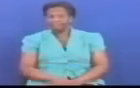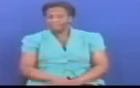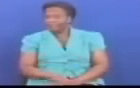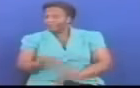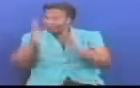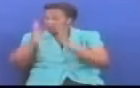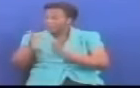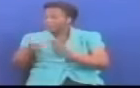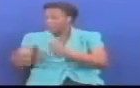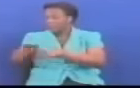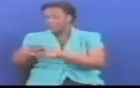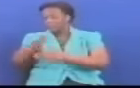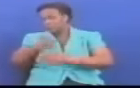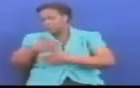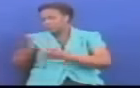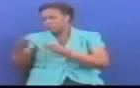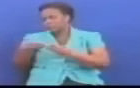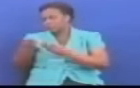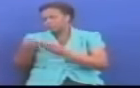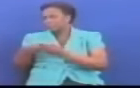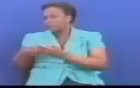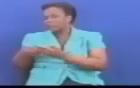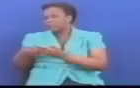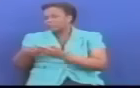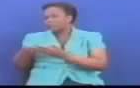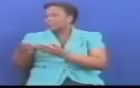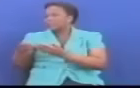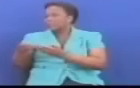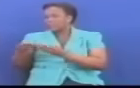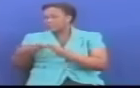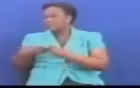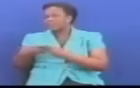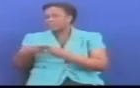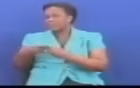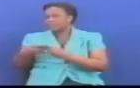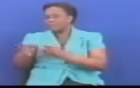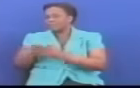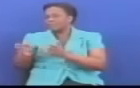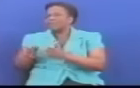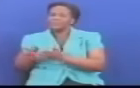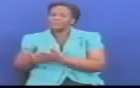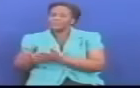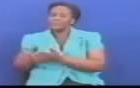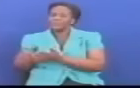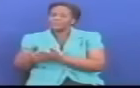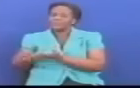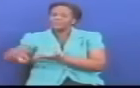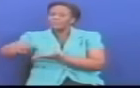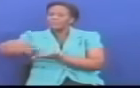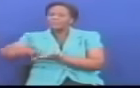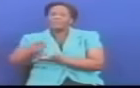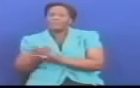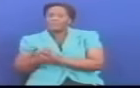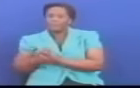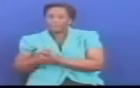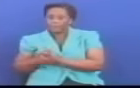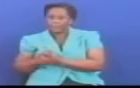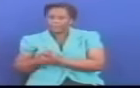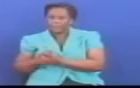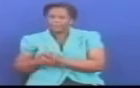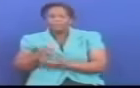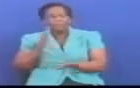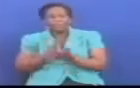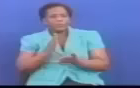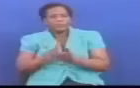Kwanza kabisa ni pongeze wizala Imekuwa mara nyingi Ikiyamasisha tutunze mazingira Na sisi kama